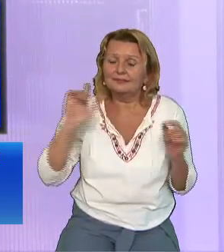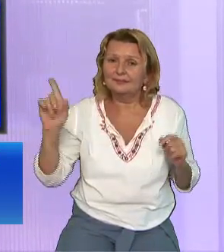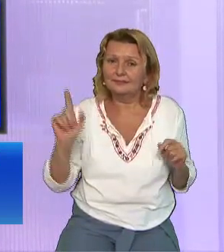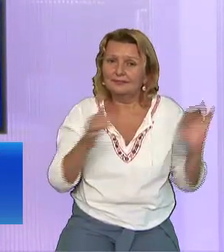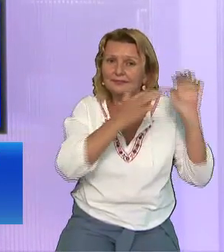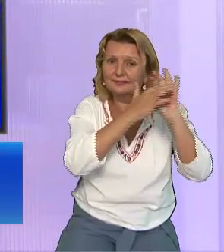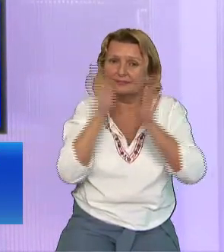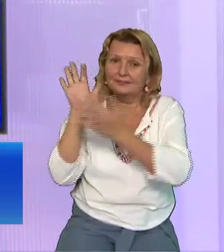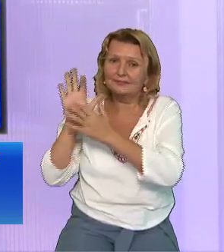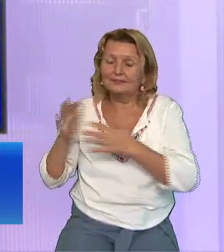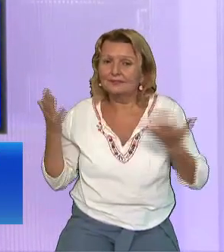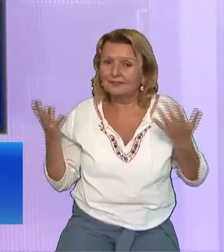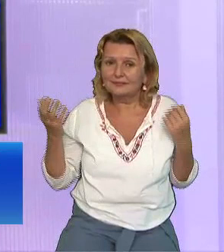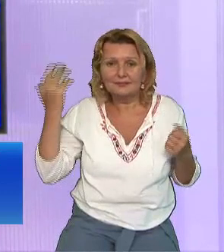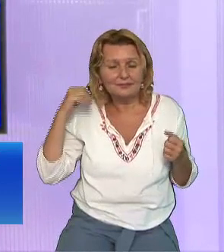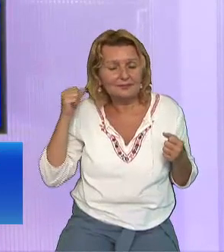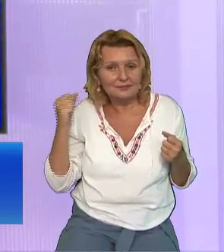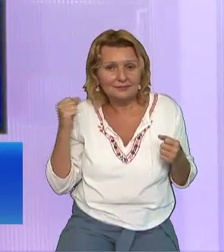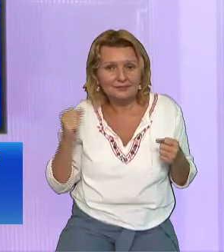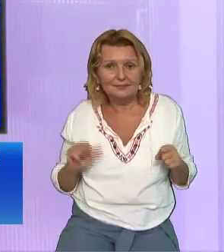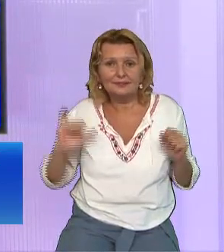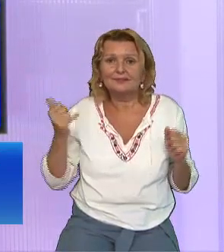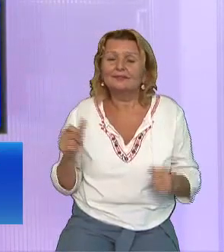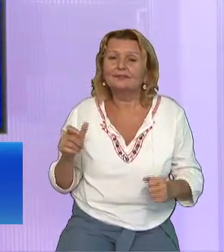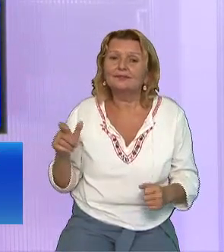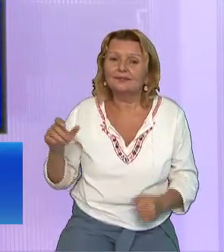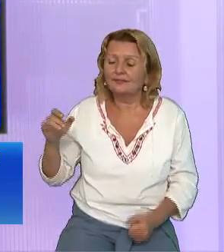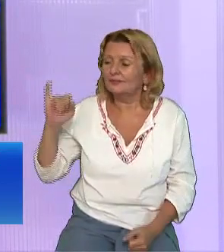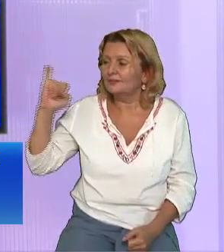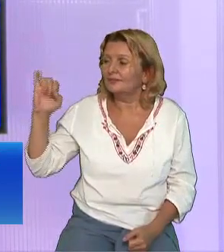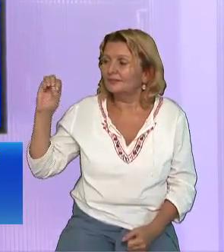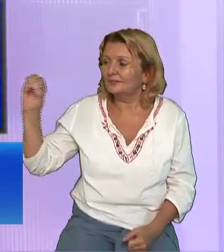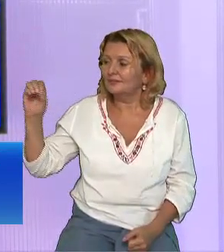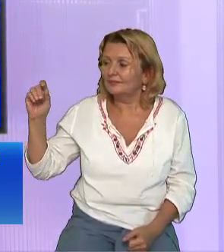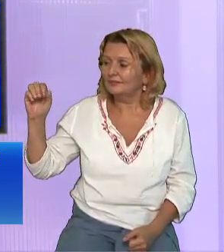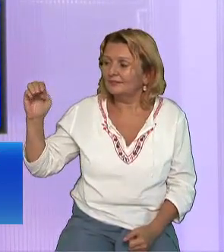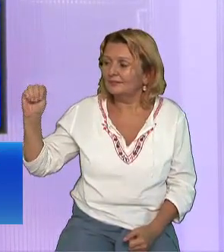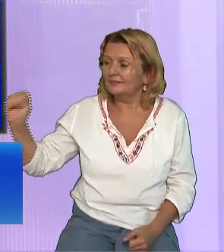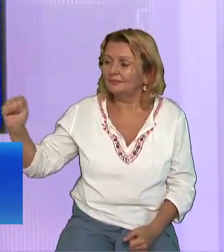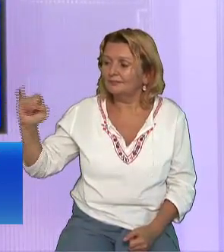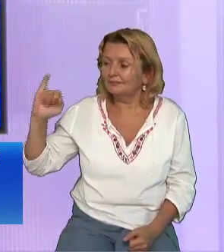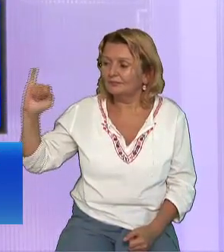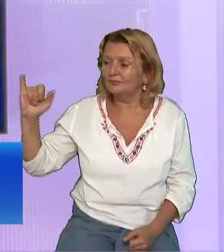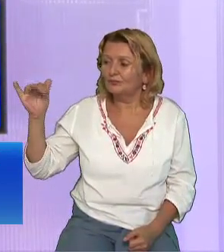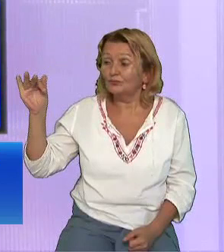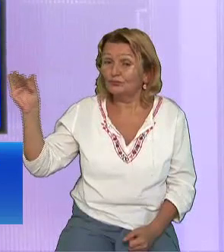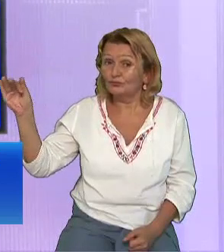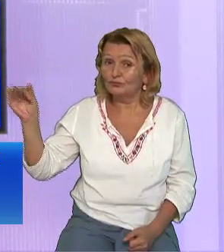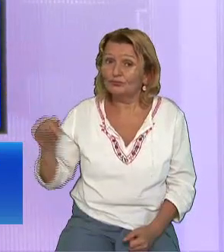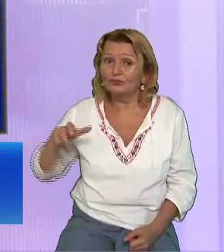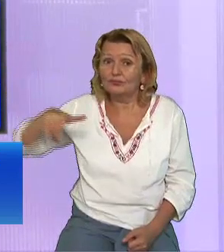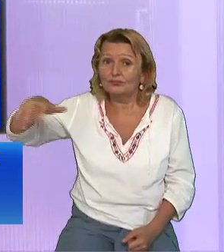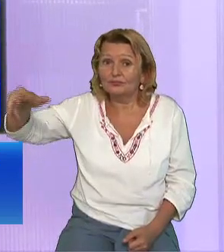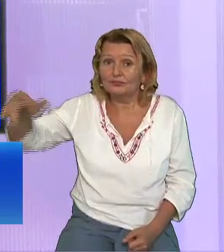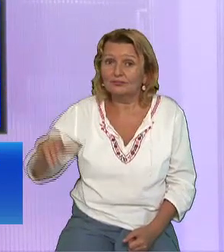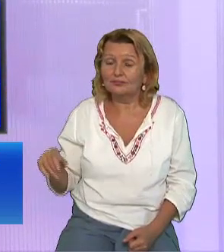Dar Iosif s-a dus la Pilat Și a cerut trupul Iosif a riscat Pilat a fost necăjit de farisei Și